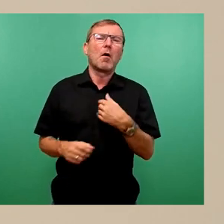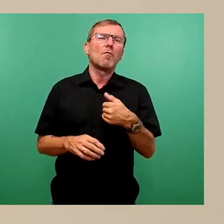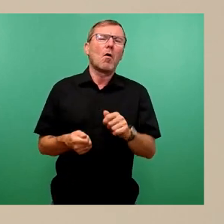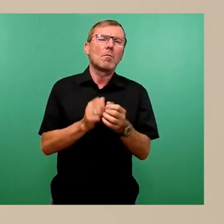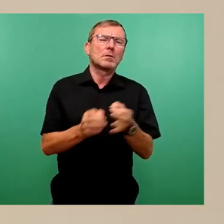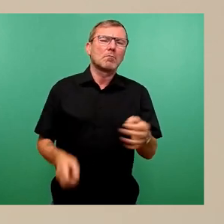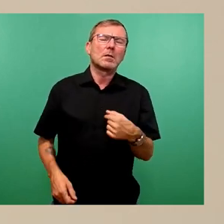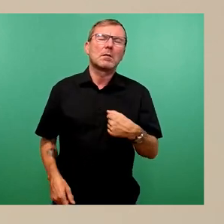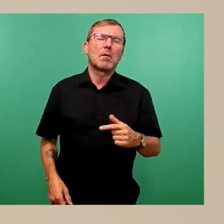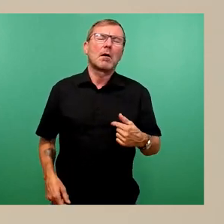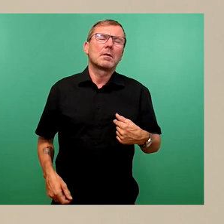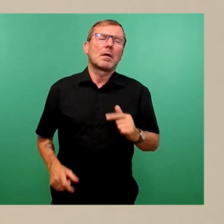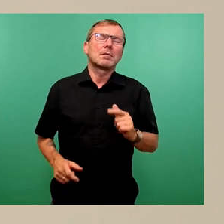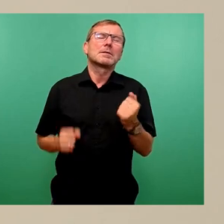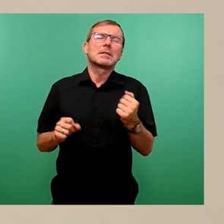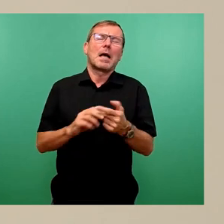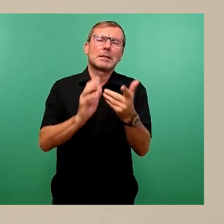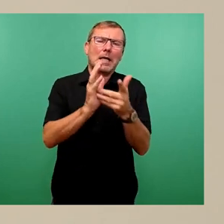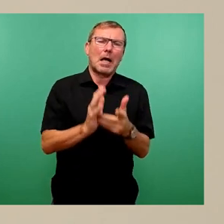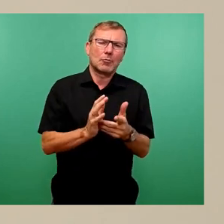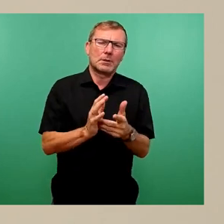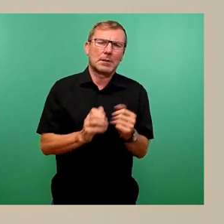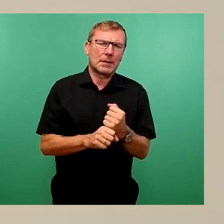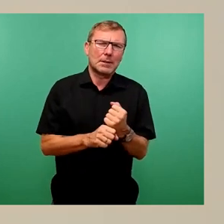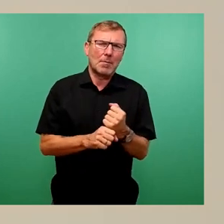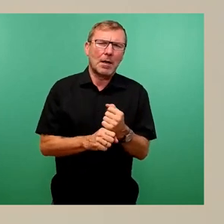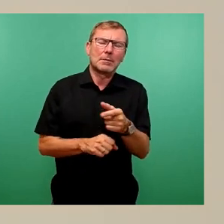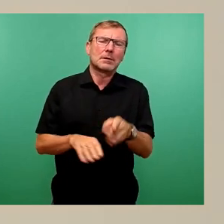ein Sicherheitsaudit gemacht haben, was genau das verhindern wird.